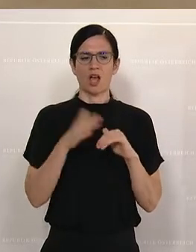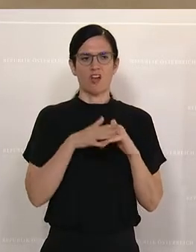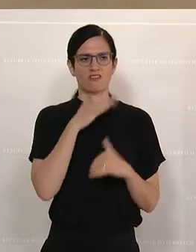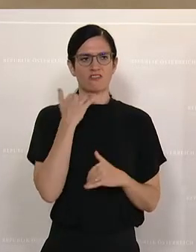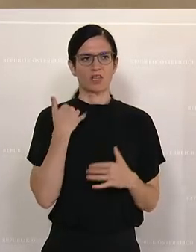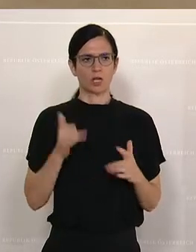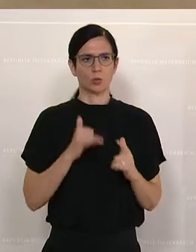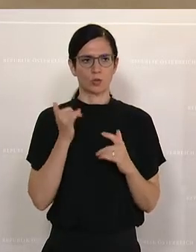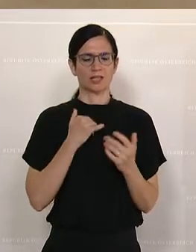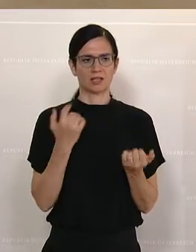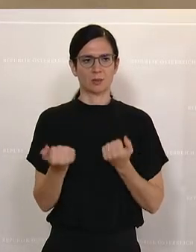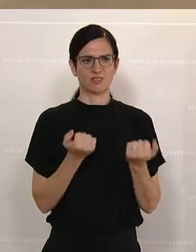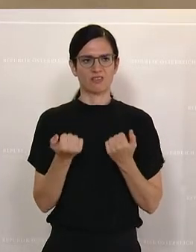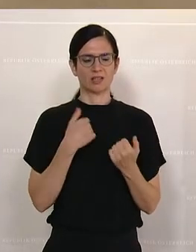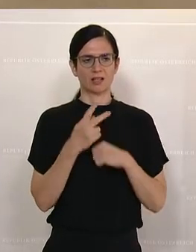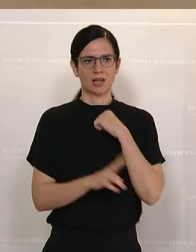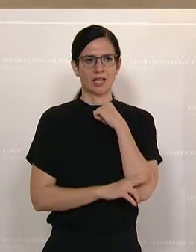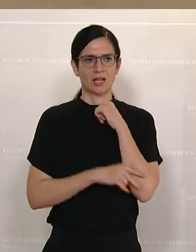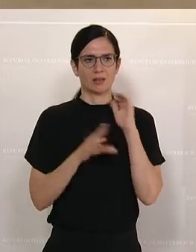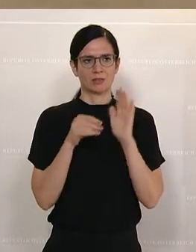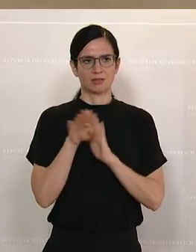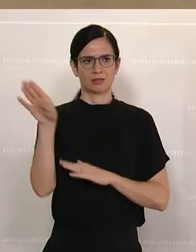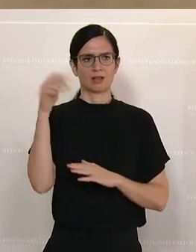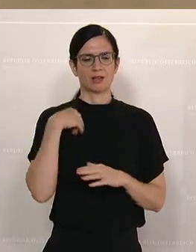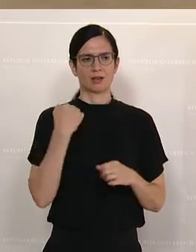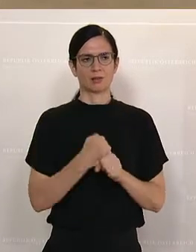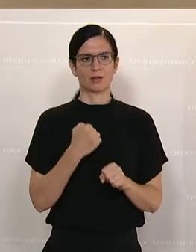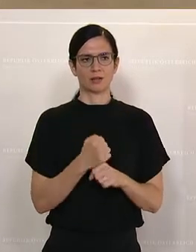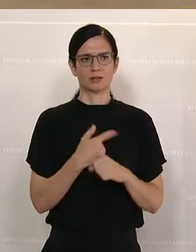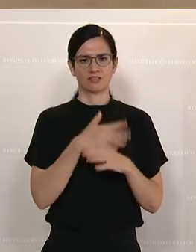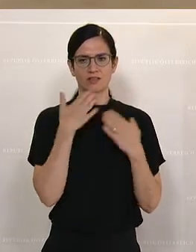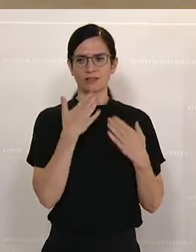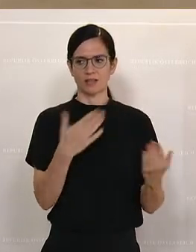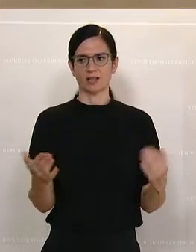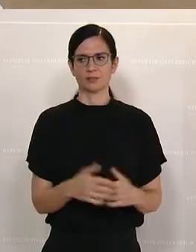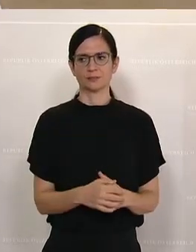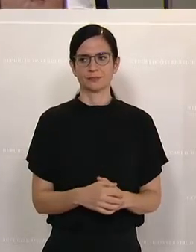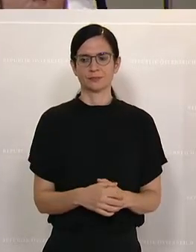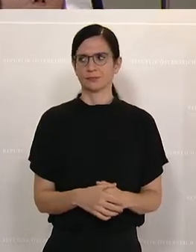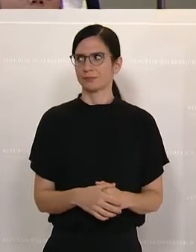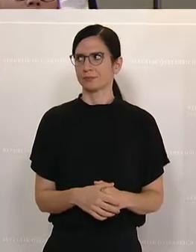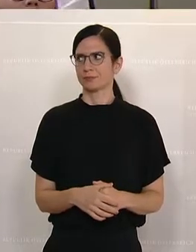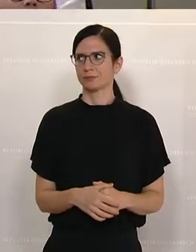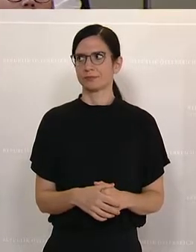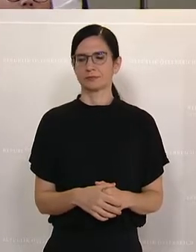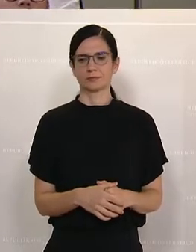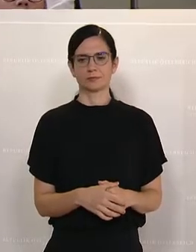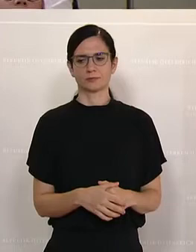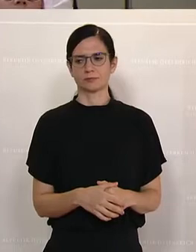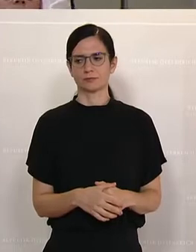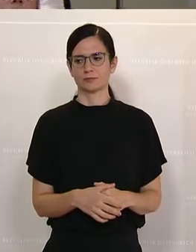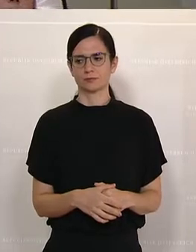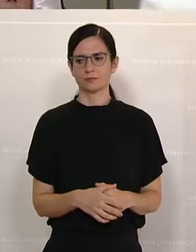dazu bewegen, eine Lehre mit Karriere, diesen Weg einzuschlagen. Vielen Dank. Tanja Graf von der